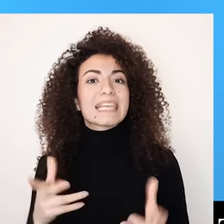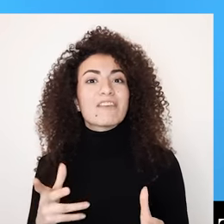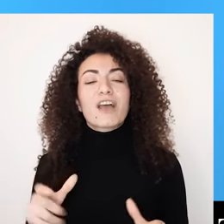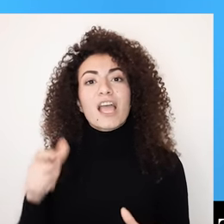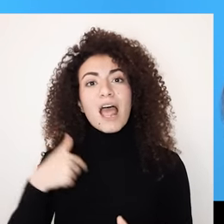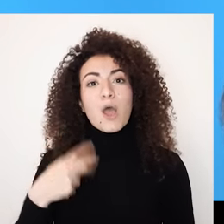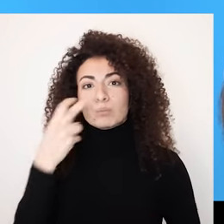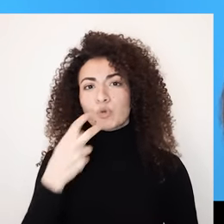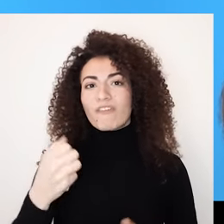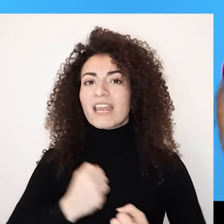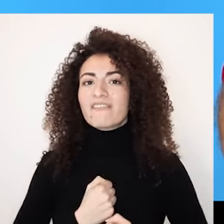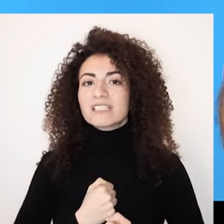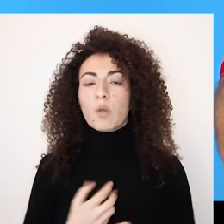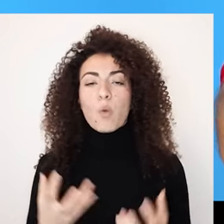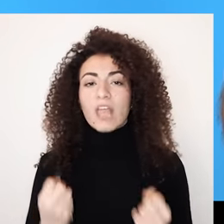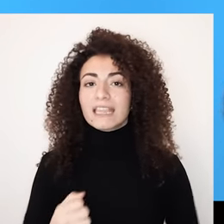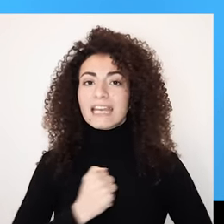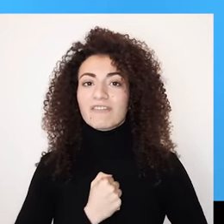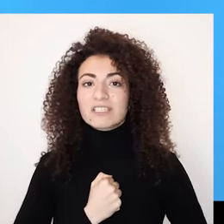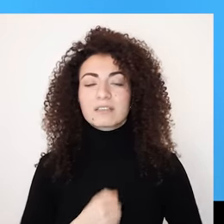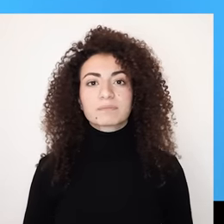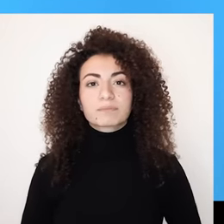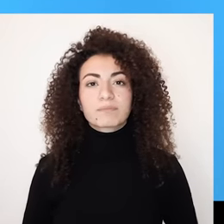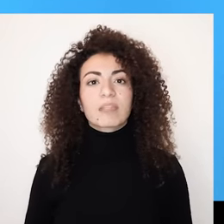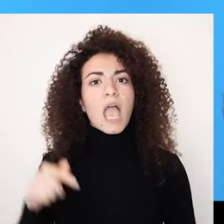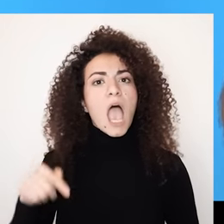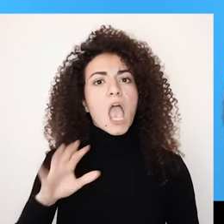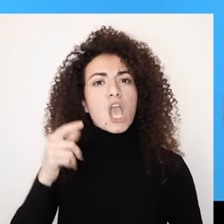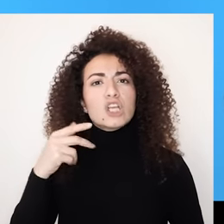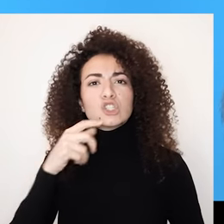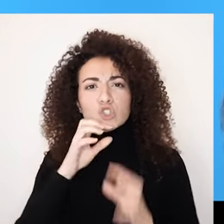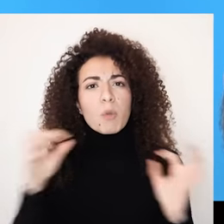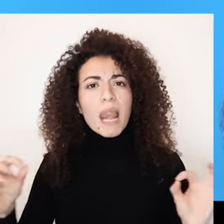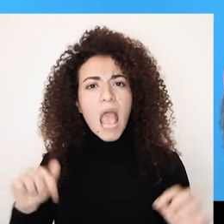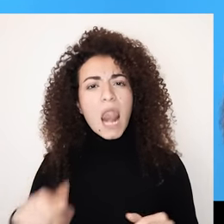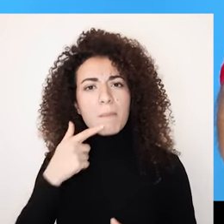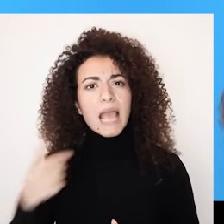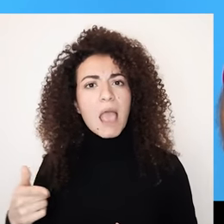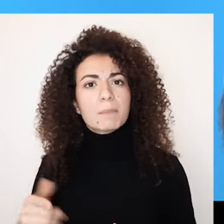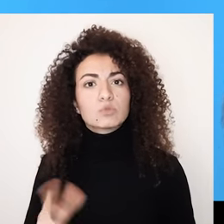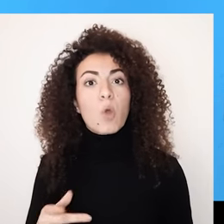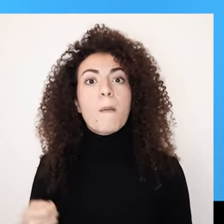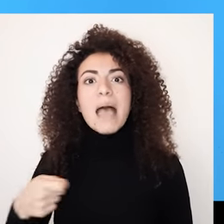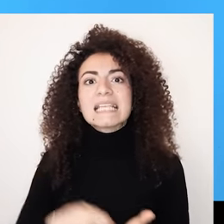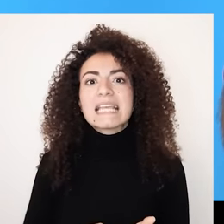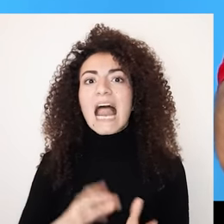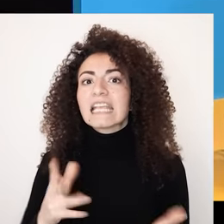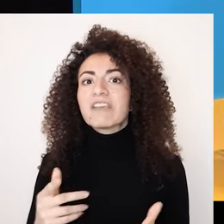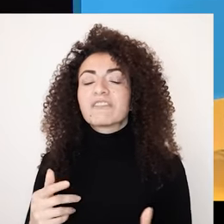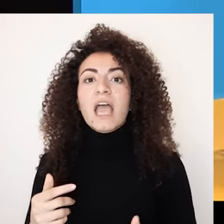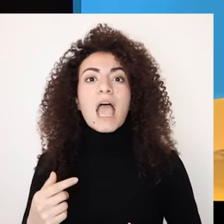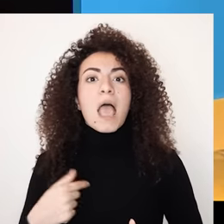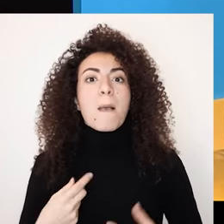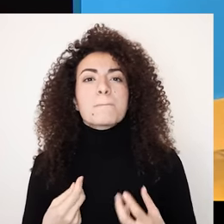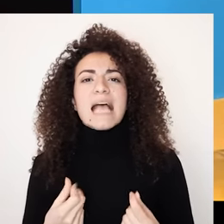نوع ضمنه من رفض وجود واختلاف أشخاص ذوي الإعاقة وبتلمسنا بعدة طرق بمنواحة مختلفة من حياتنا